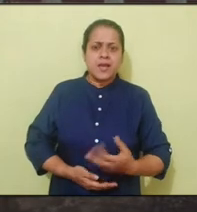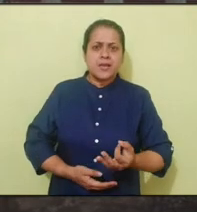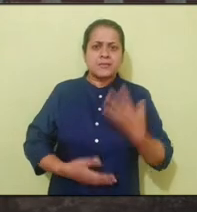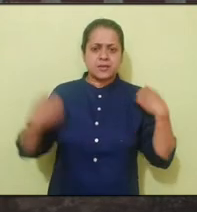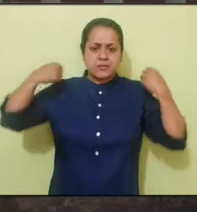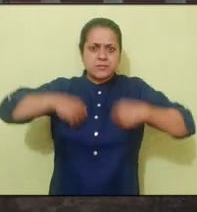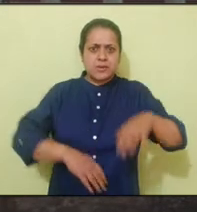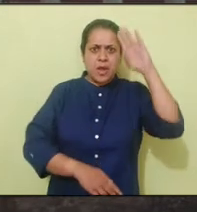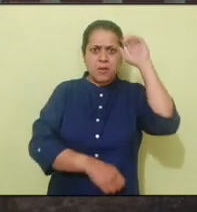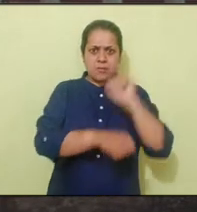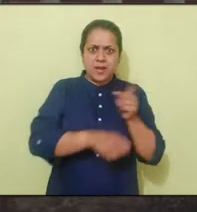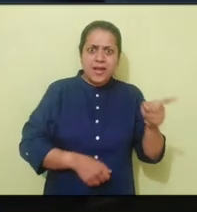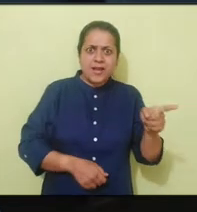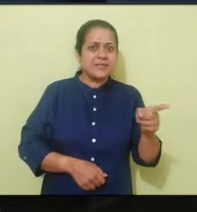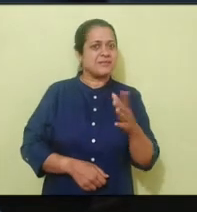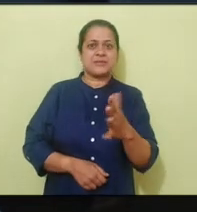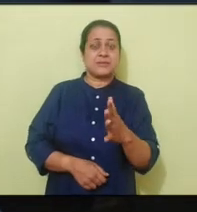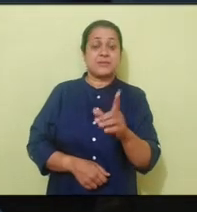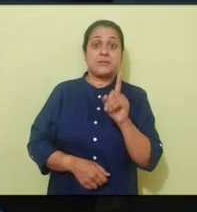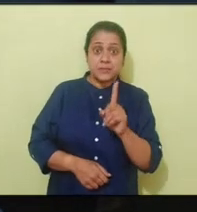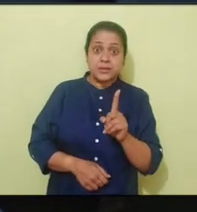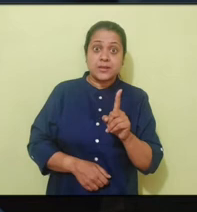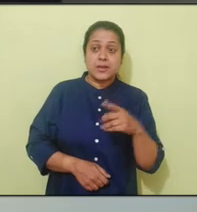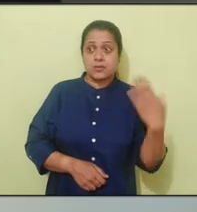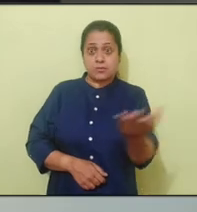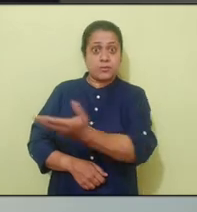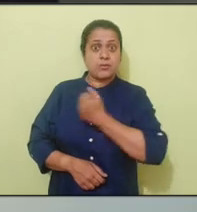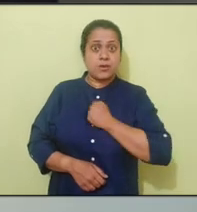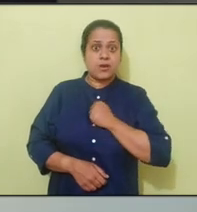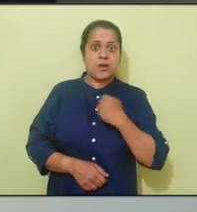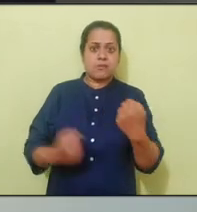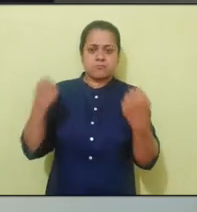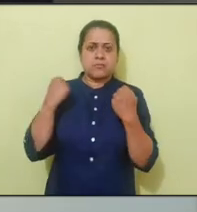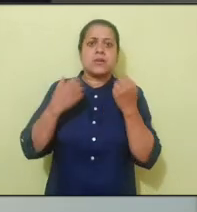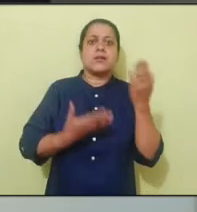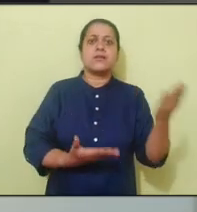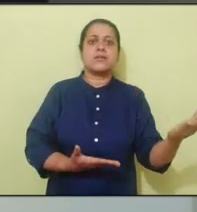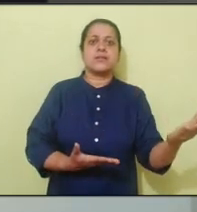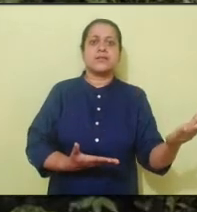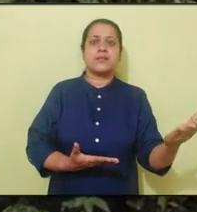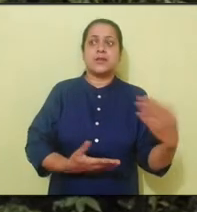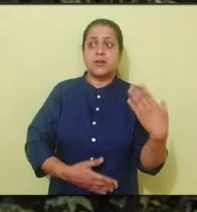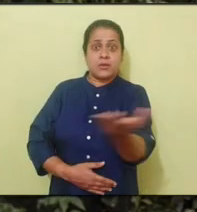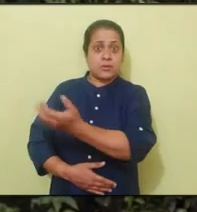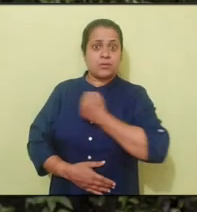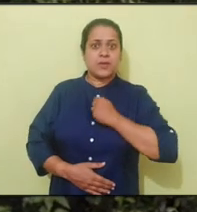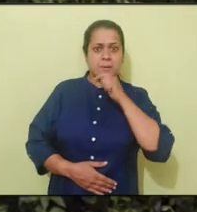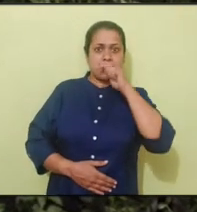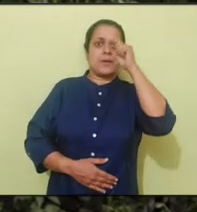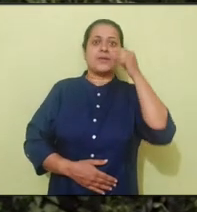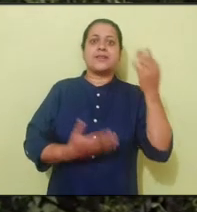सिपाही नहीं लेकिन फिर भी वो हमारी ताकत है वो हमारा